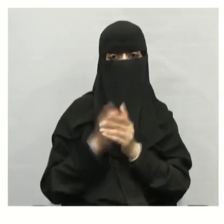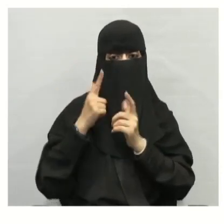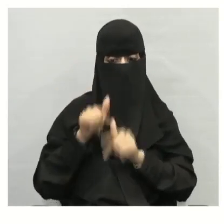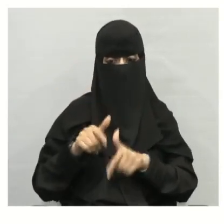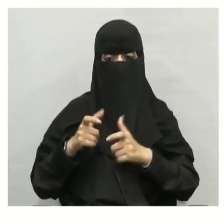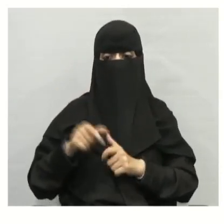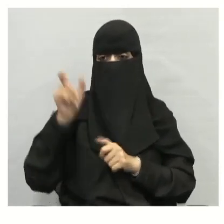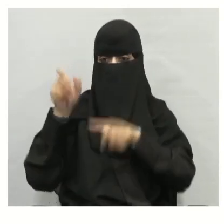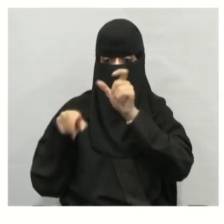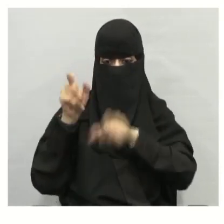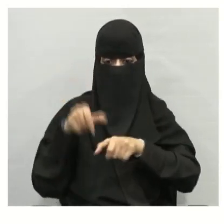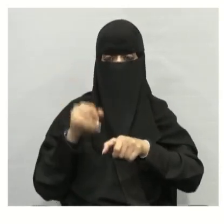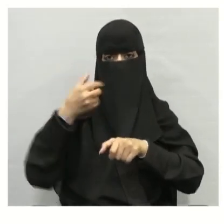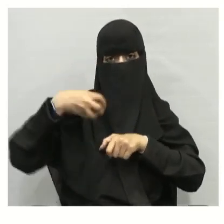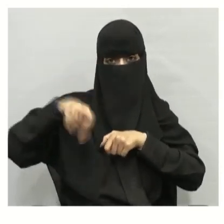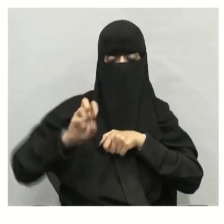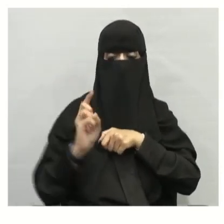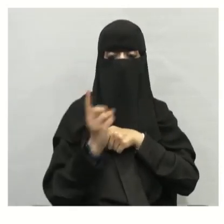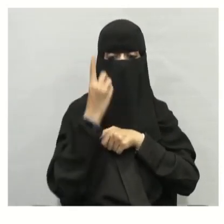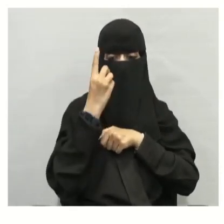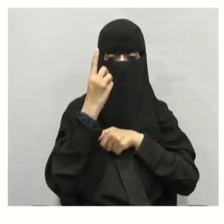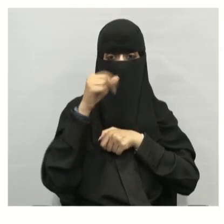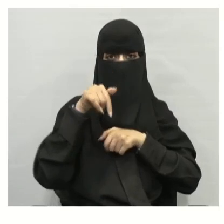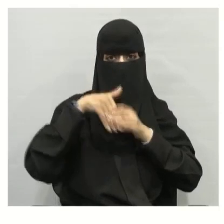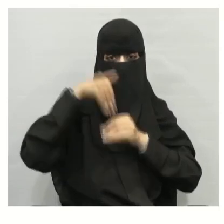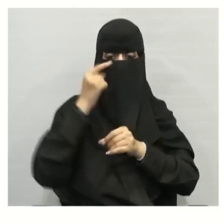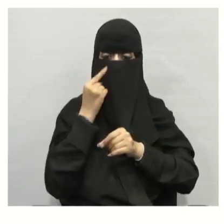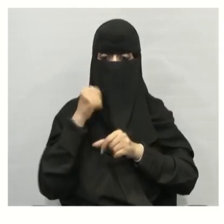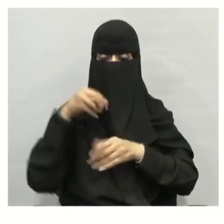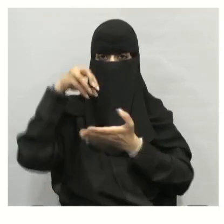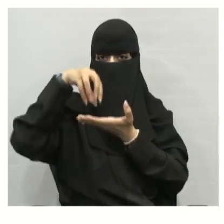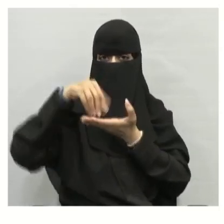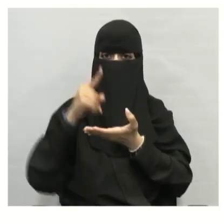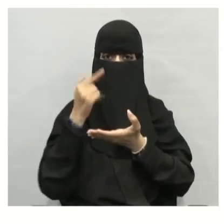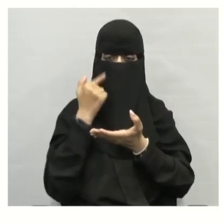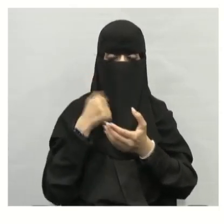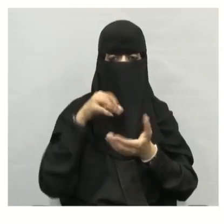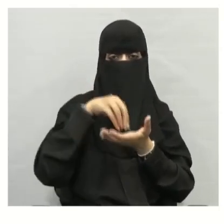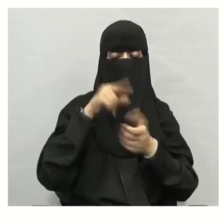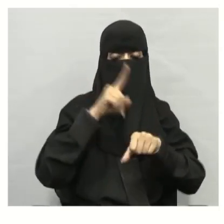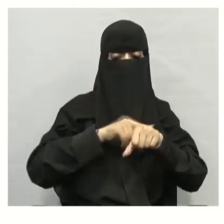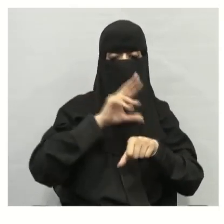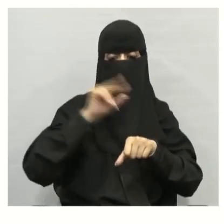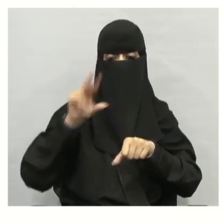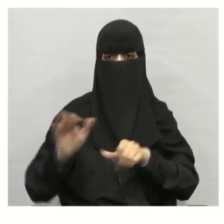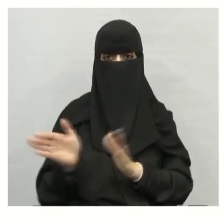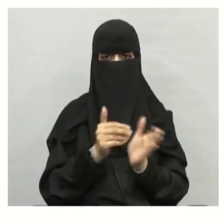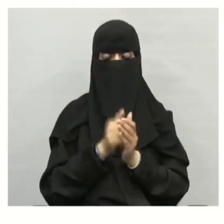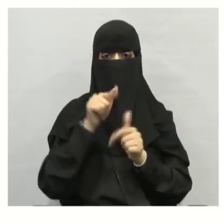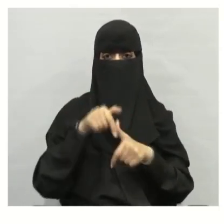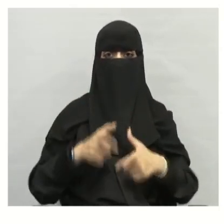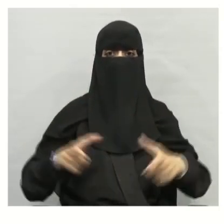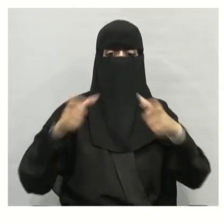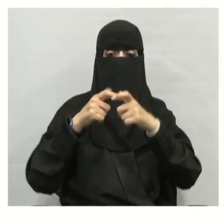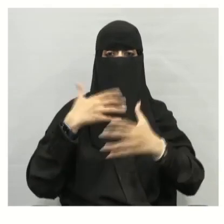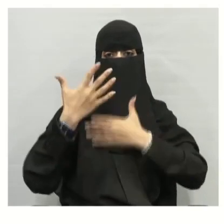الحيوية هي أفراد نوع من المخلوقات تعيش في المكان نفسه وفي الوقت نفسه إذن الجماعة